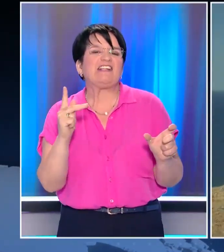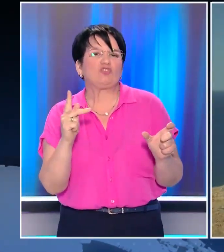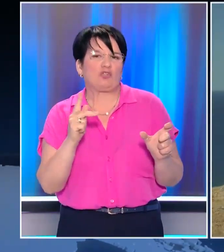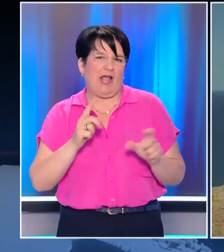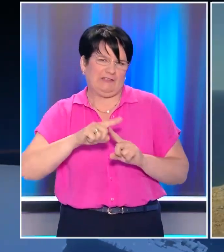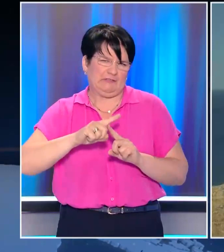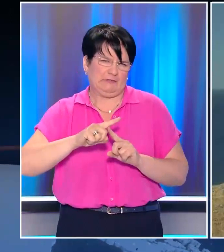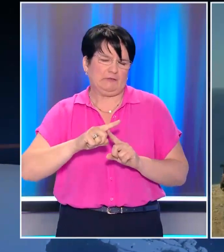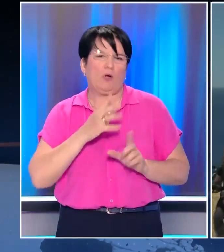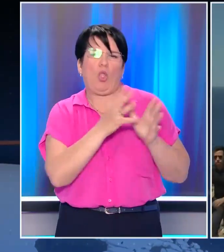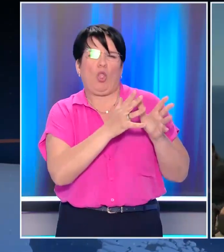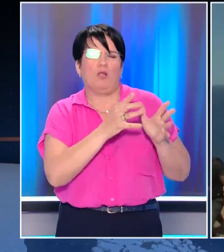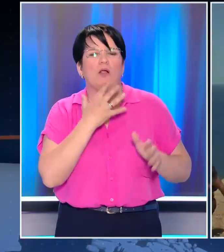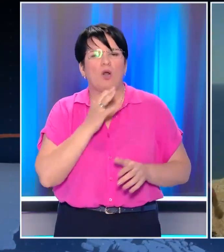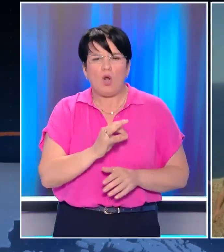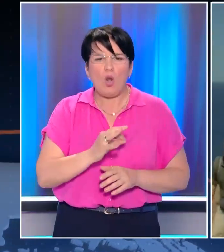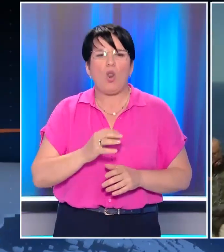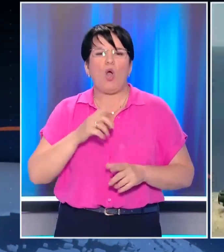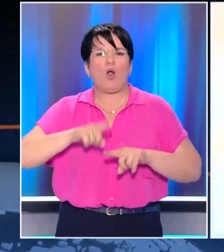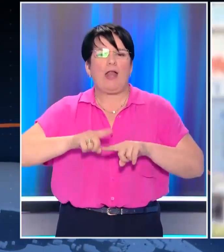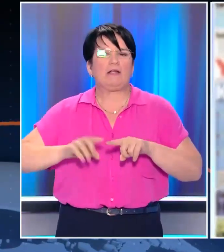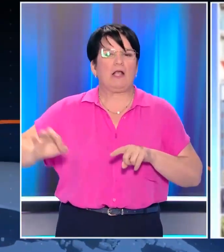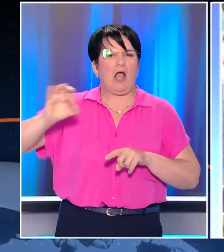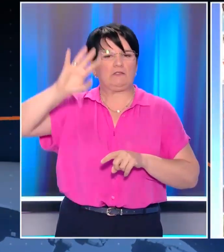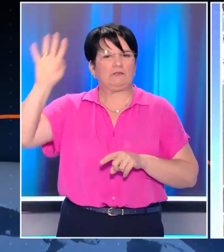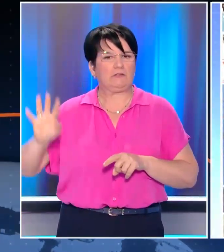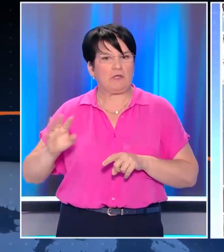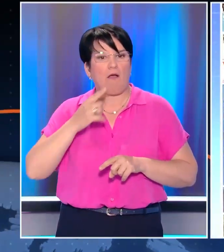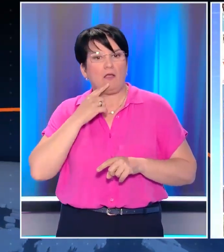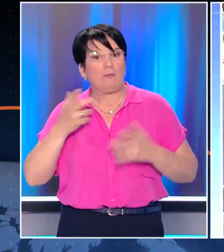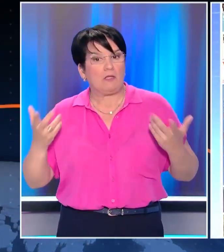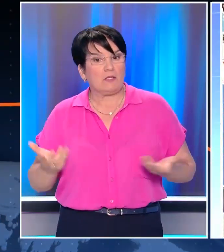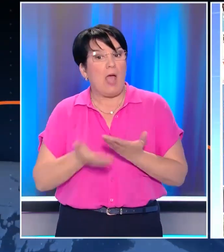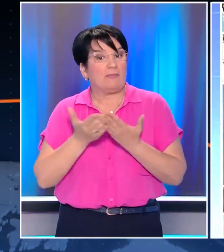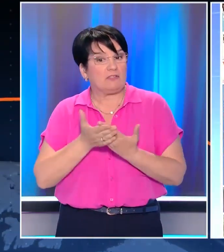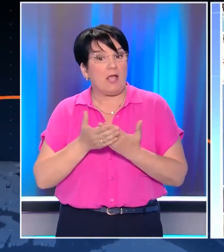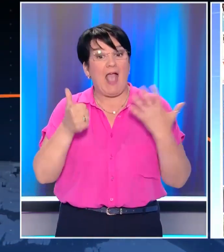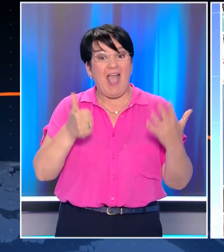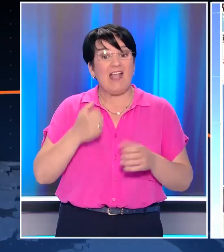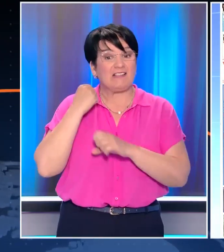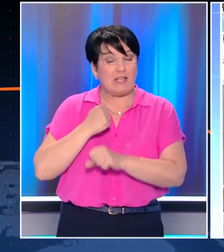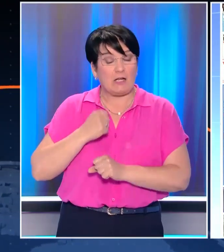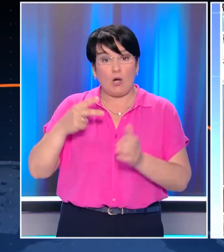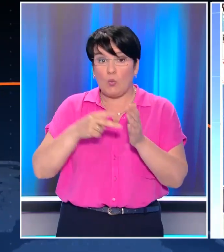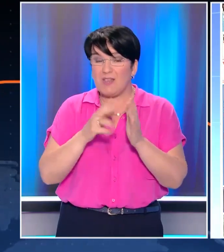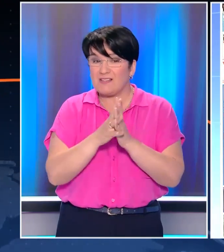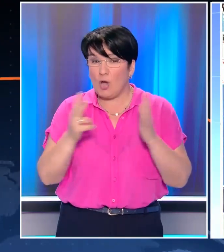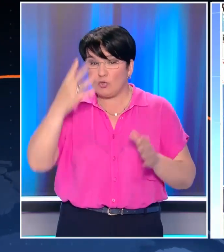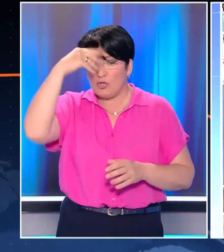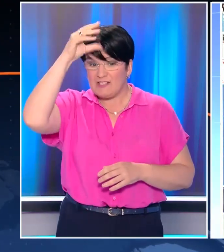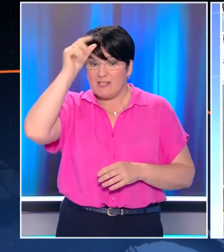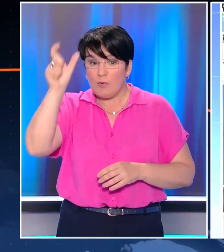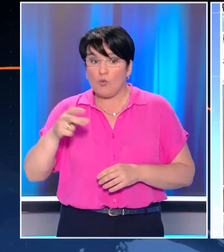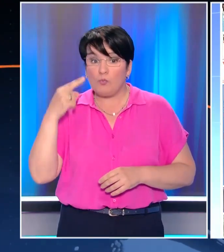παρουσιάζει ως πρόκληση της επισκέπης πολιτικών στα ελληνικά νησιά σημειώνοντας ότι 6 Ιανουαρίου του 2018 Αλέξης Τσίπρας ως